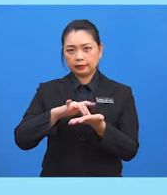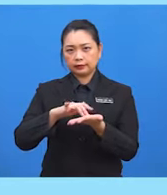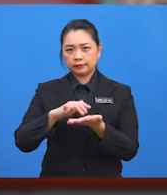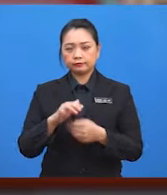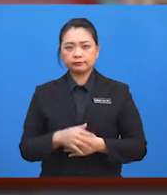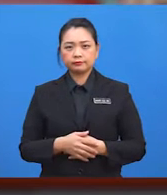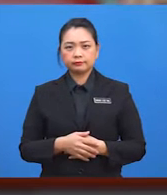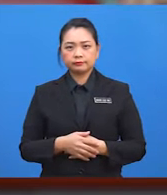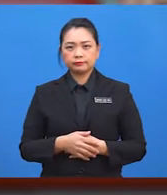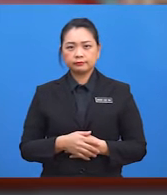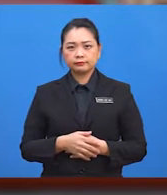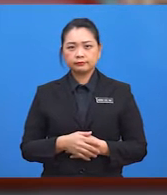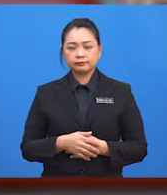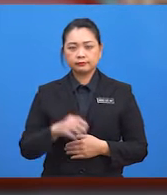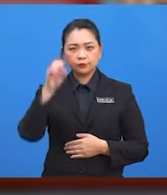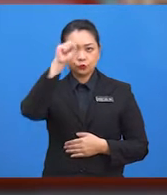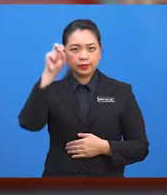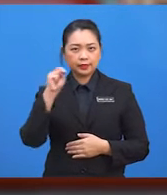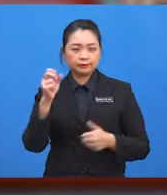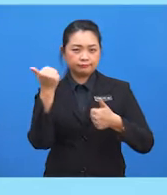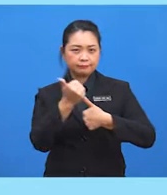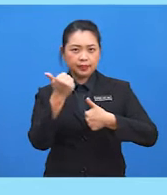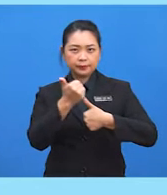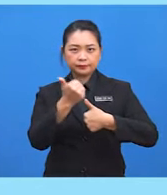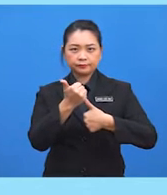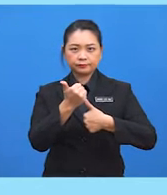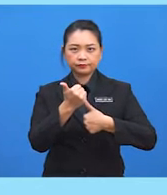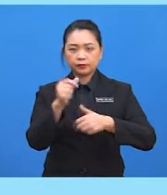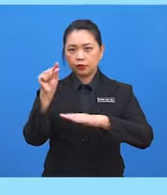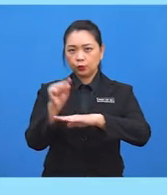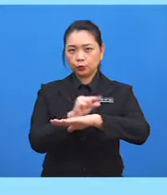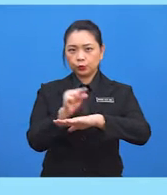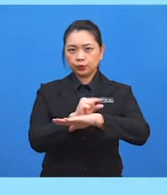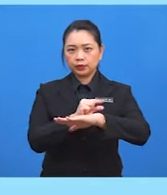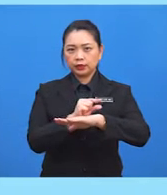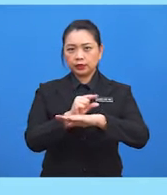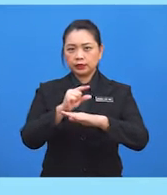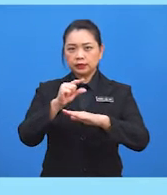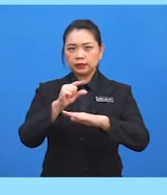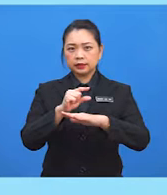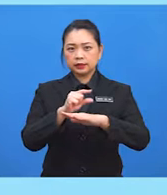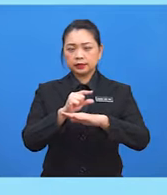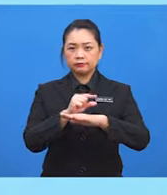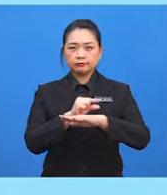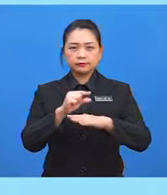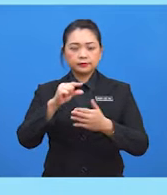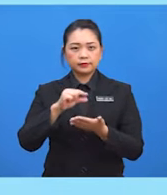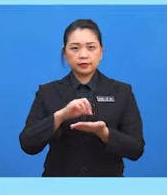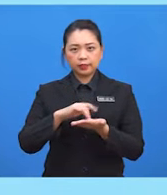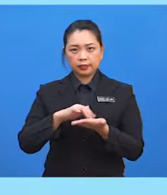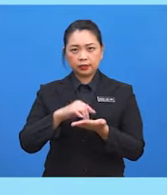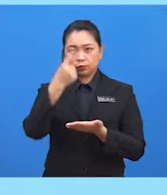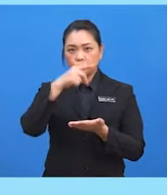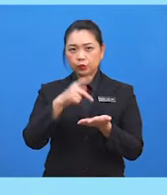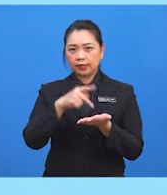Soalan pertama, tentukan sudut theta apabila diberi tangent